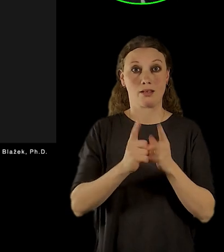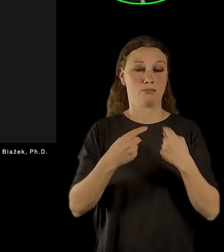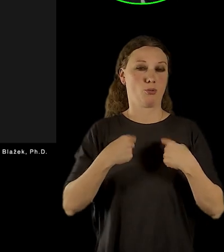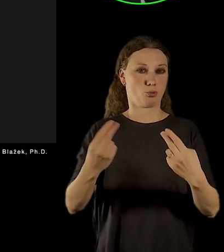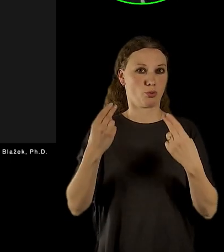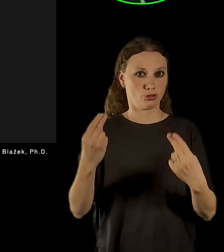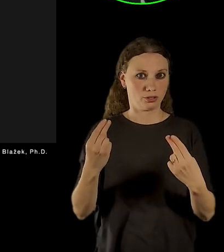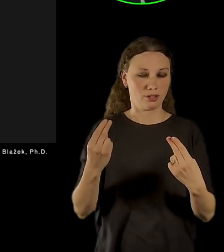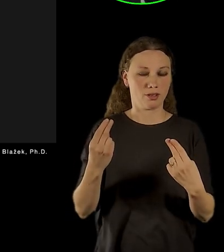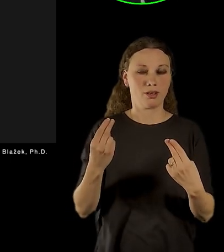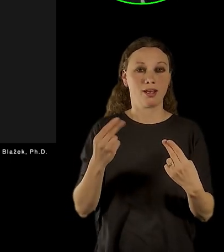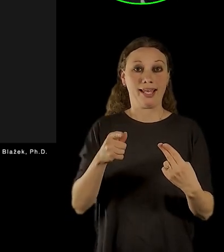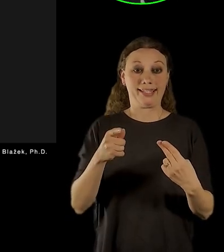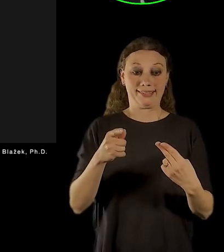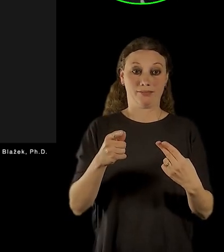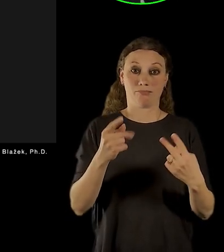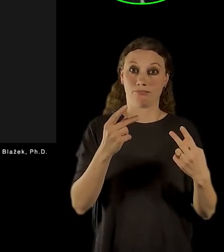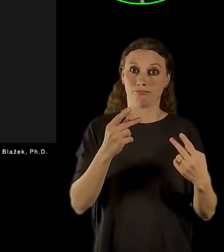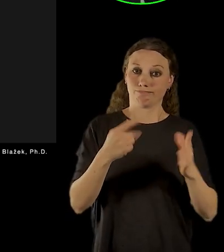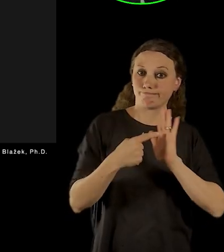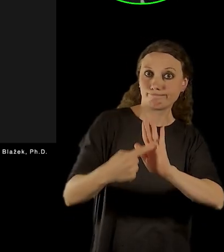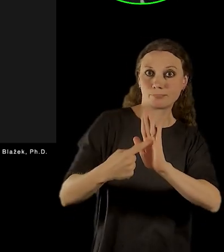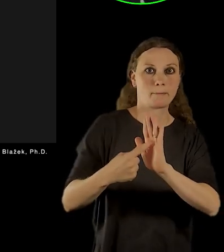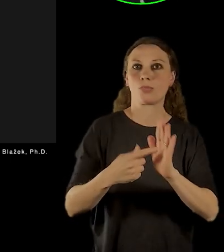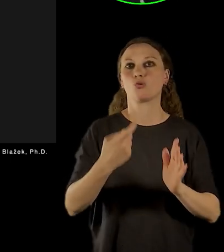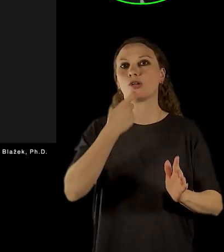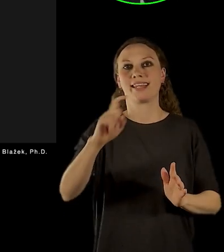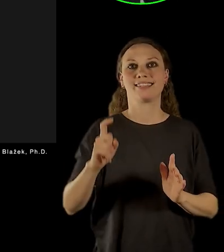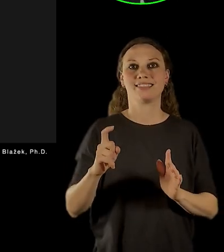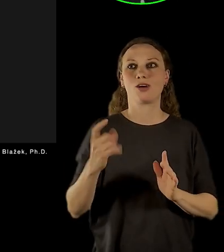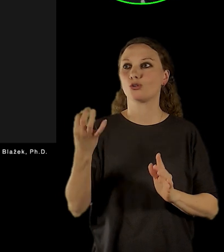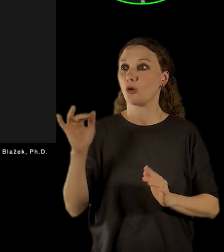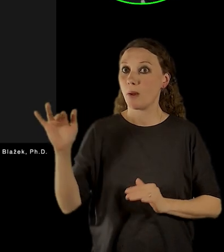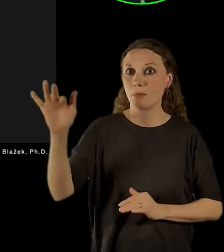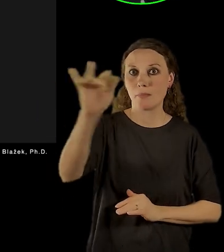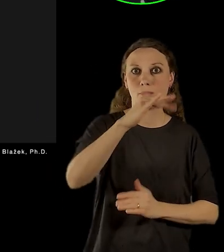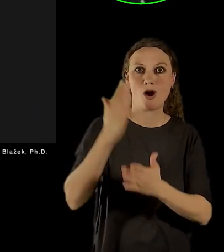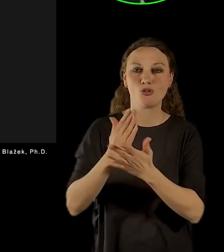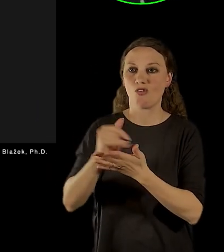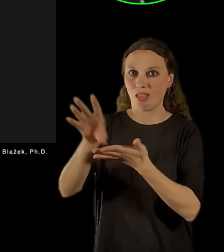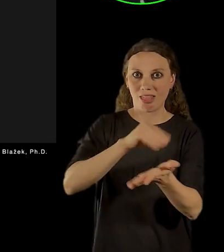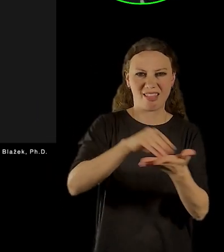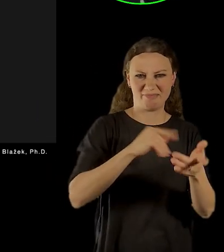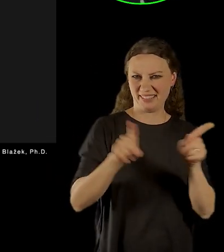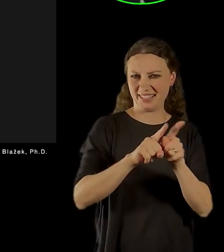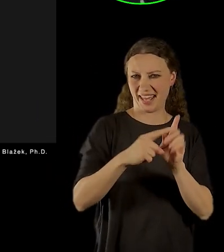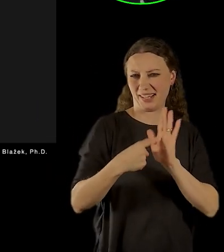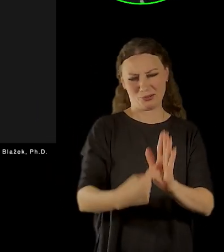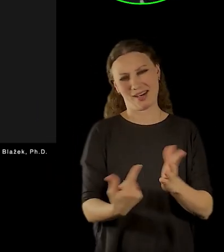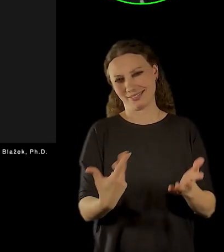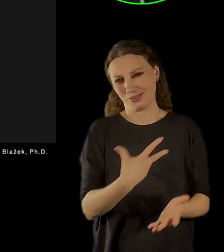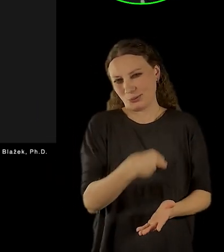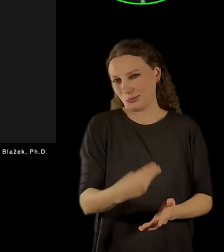aby ta expozice samozřejmě neopakovala věci, které ten dotyčný náštěvník najde v těch